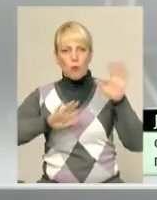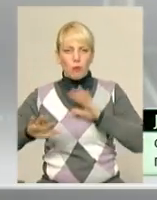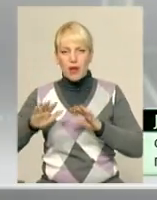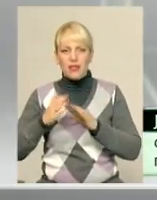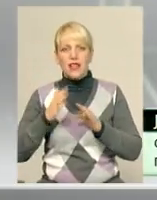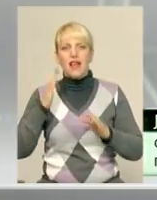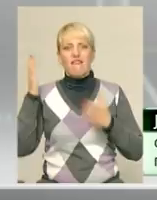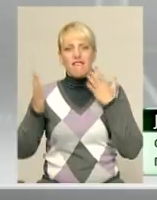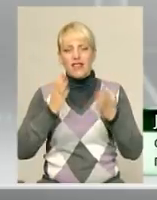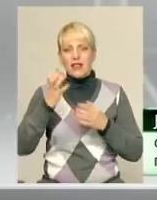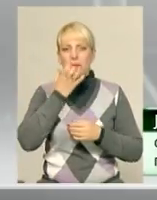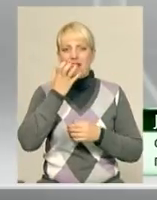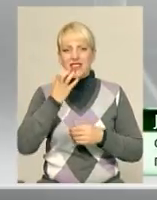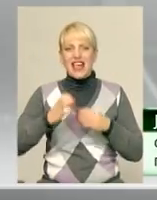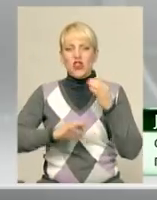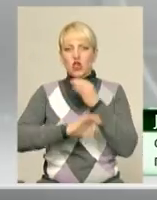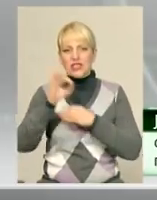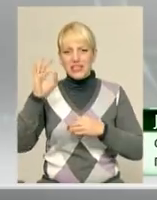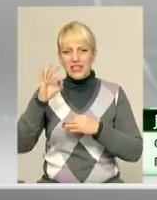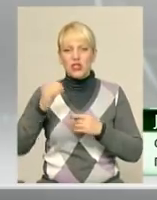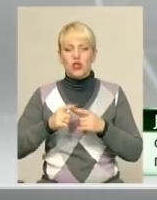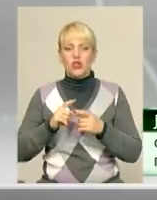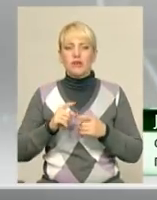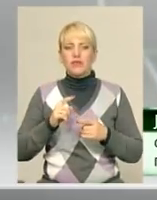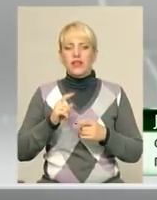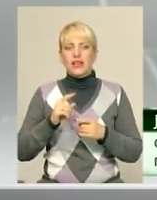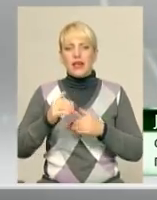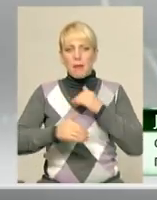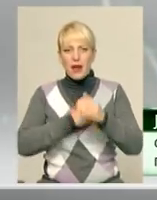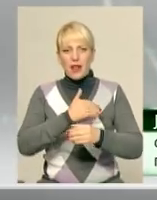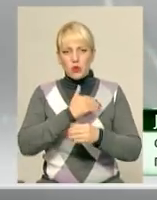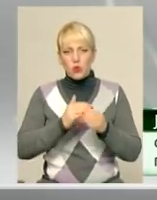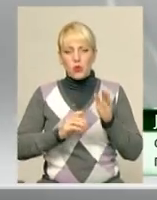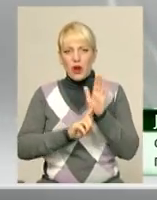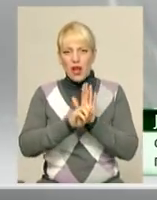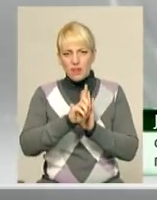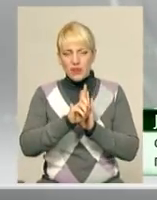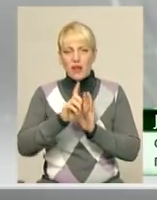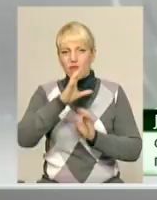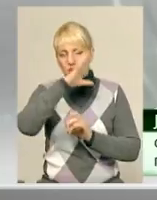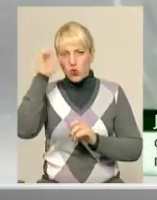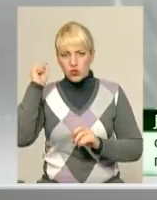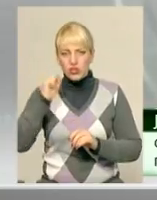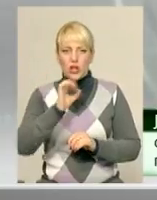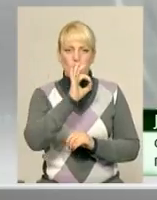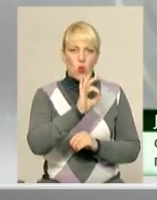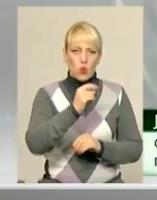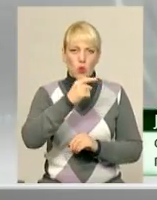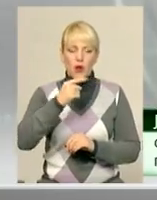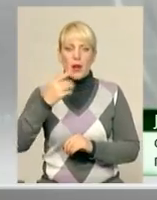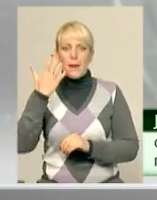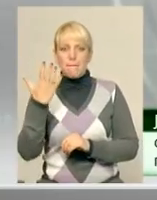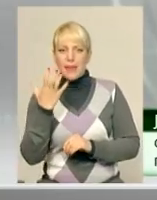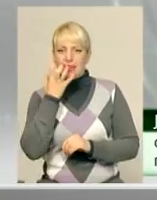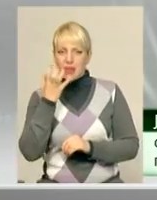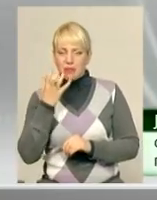-східного напрямку вночі помірний, день поривчастий. Температура повітря вручі по області 0,5 тепла, в обласному